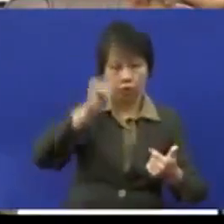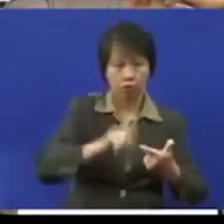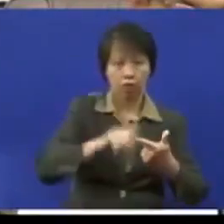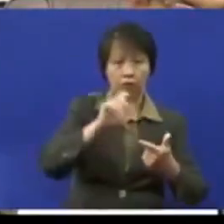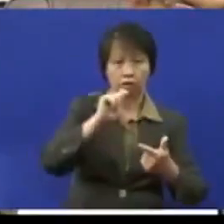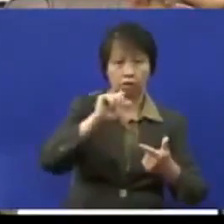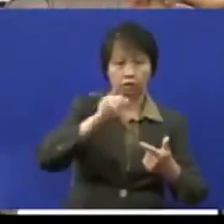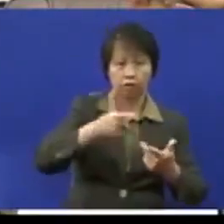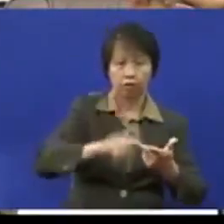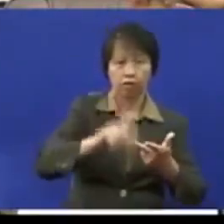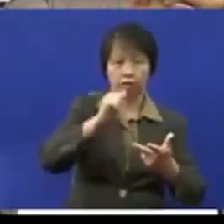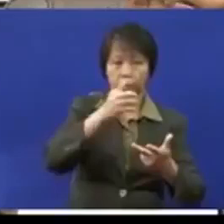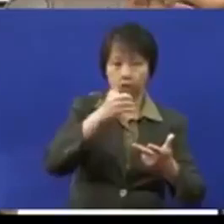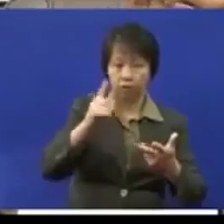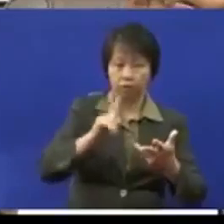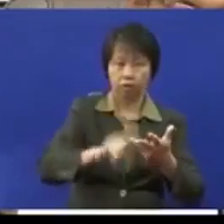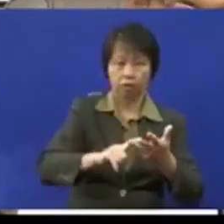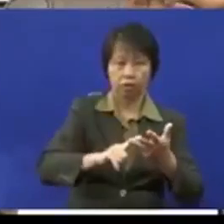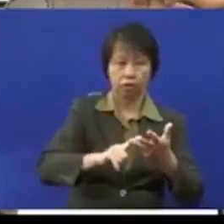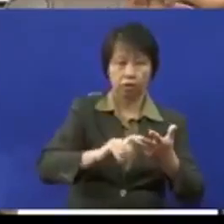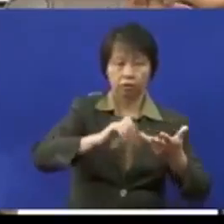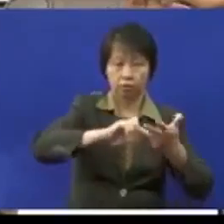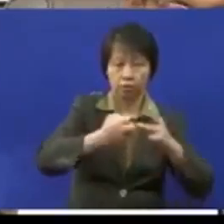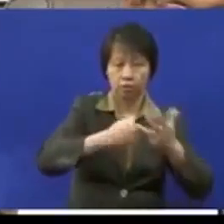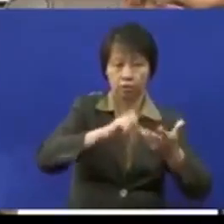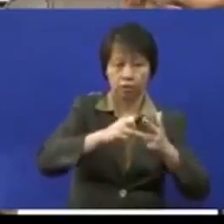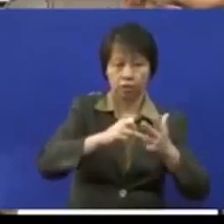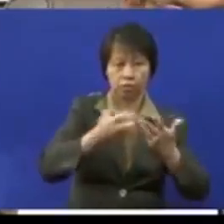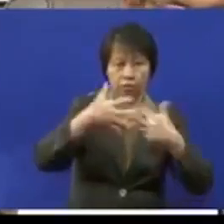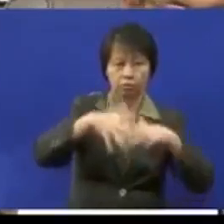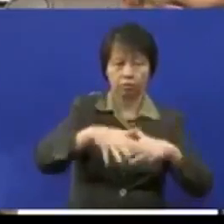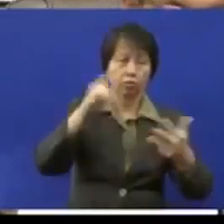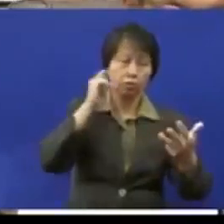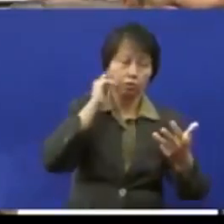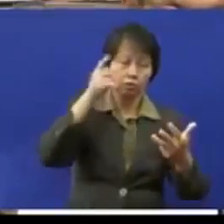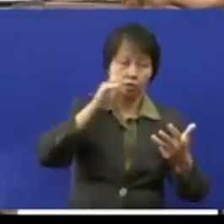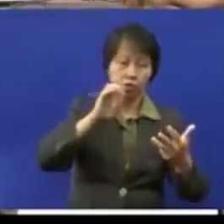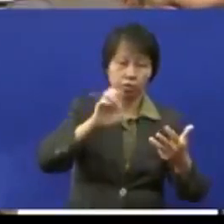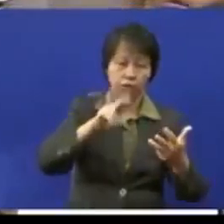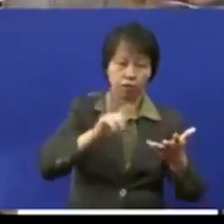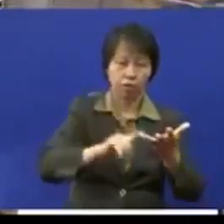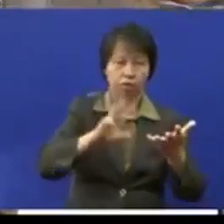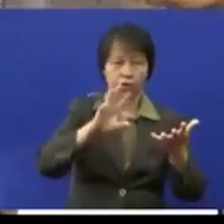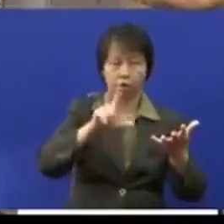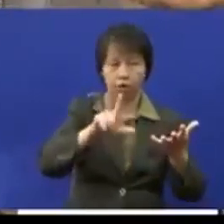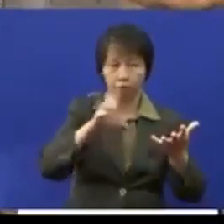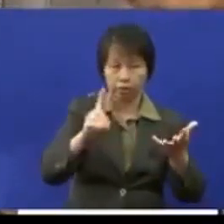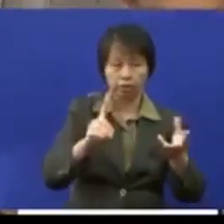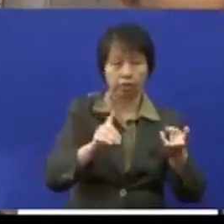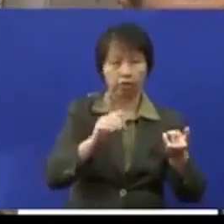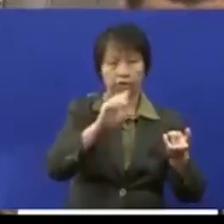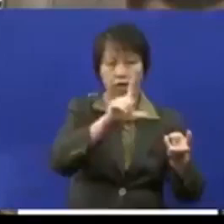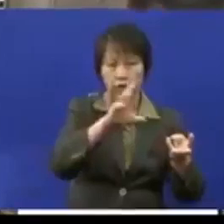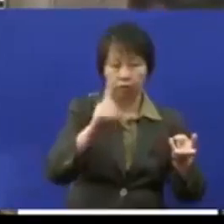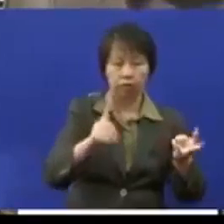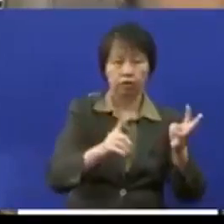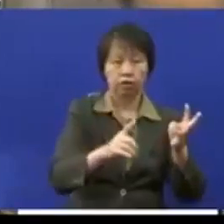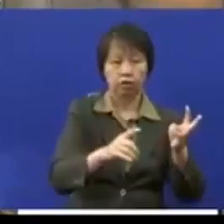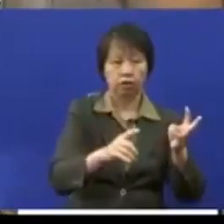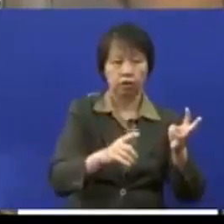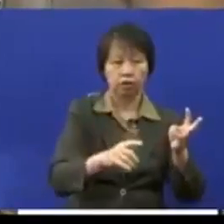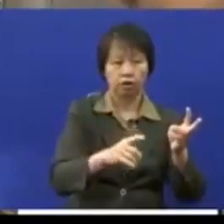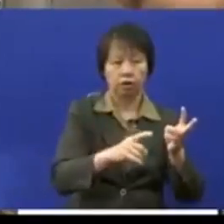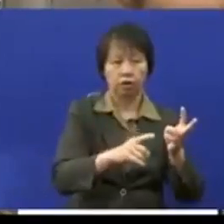ADD gangguan integrasi deria masalah pembelajaran iaitu learning disability seperti